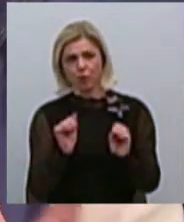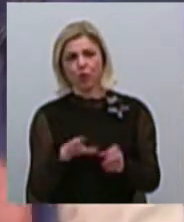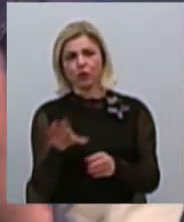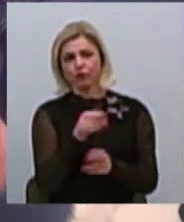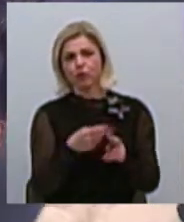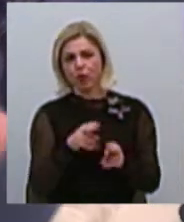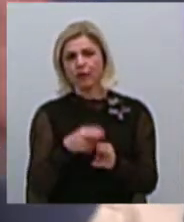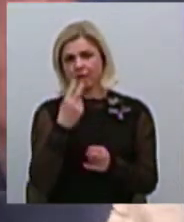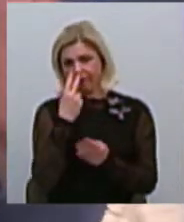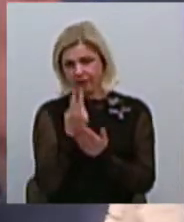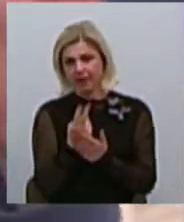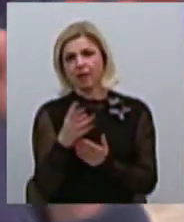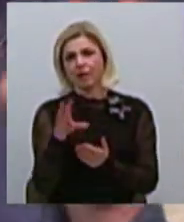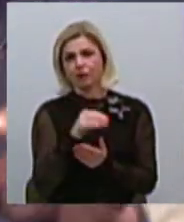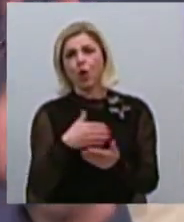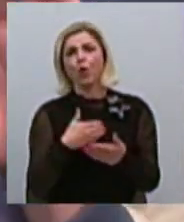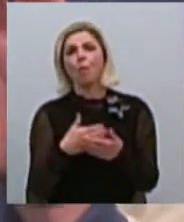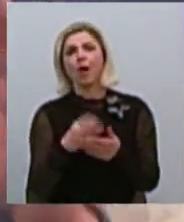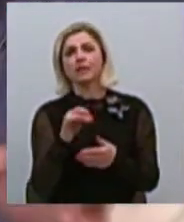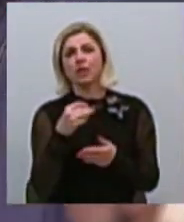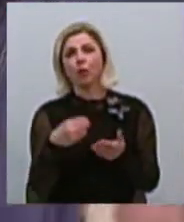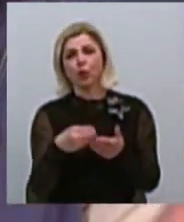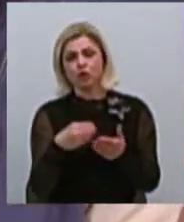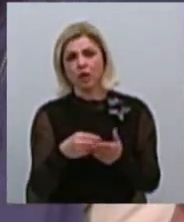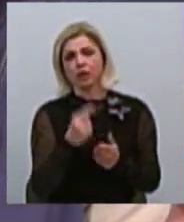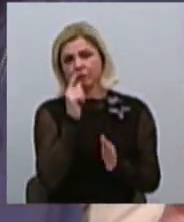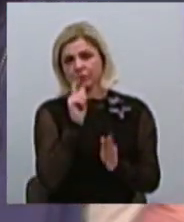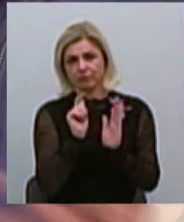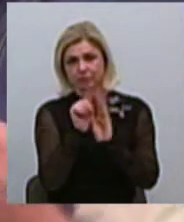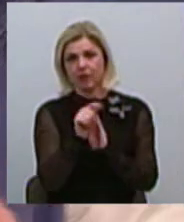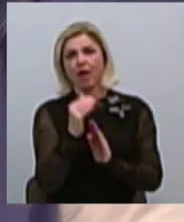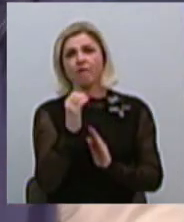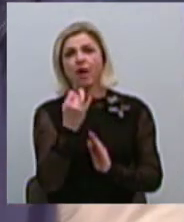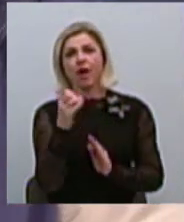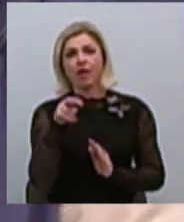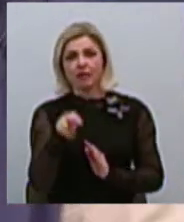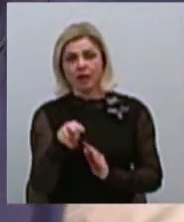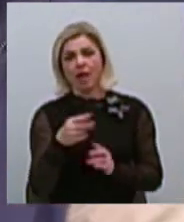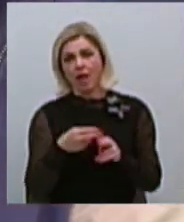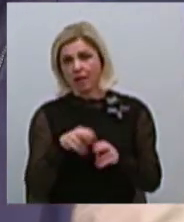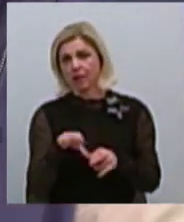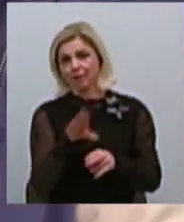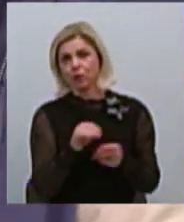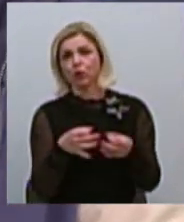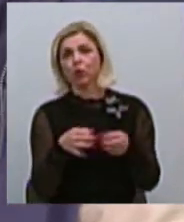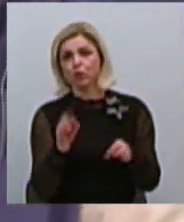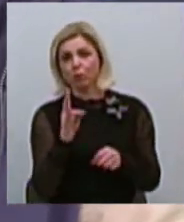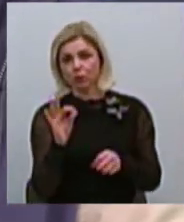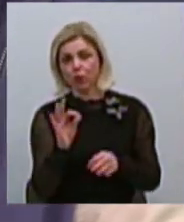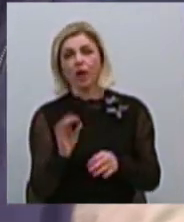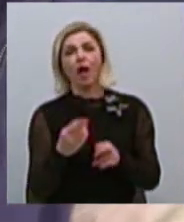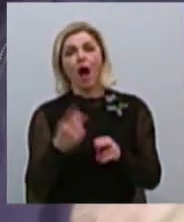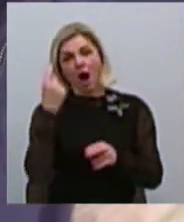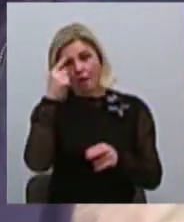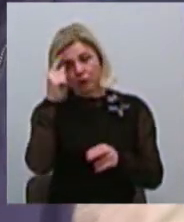Горсовета. Там є вкладка громадський бюджет. Ви заходите, файли. Ці файли доступны. І що дають ці 10 людей? Автор проєкта,